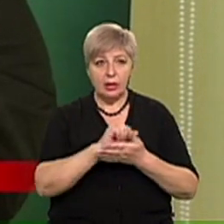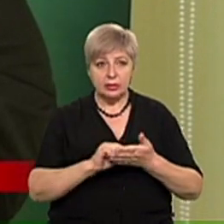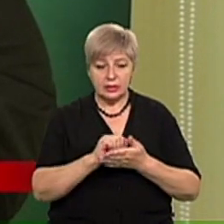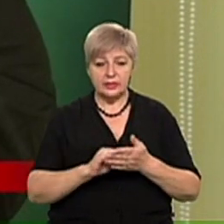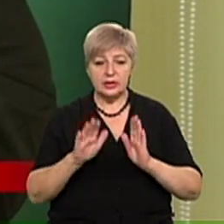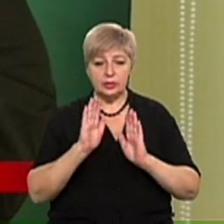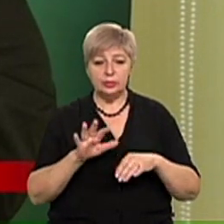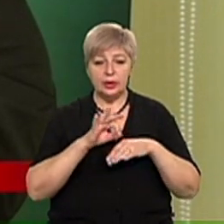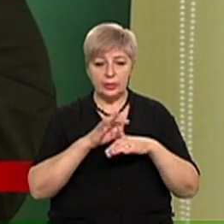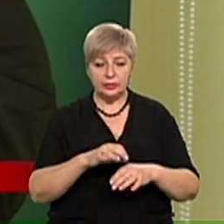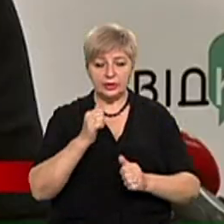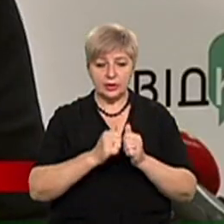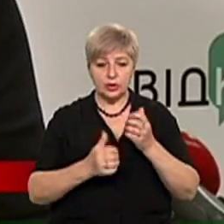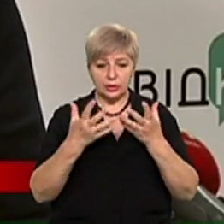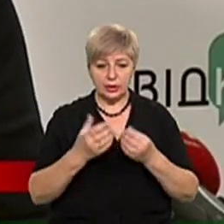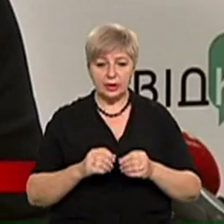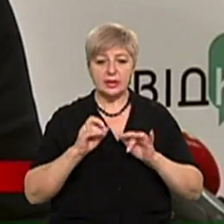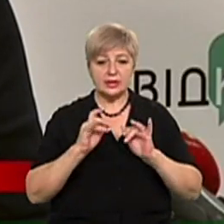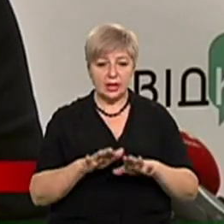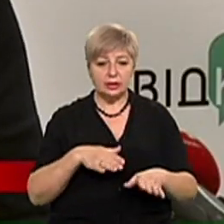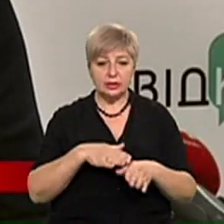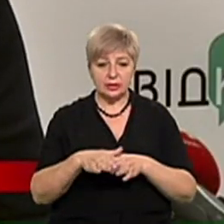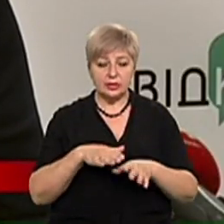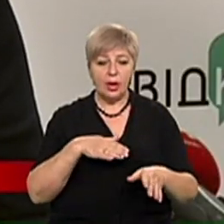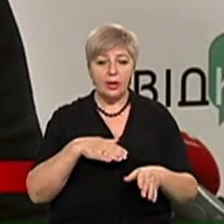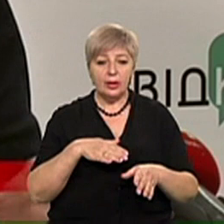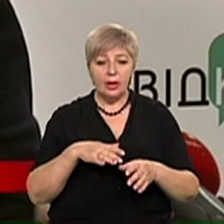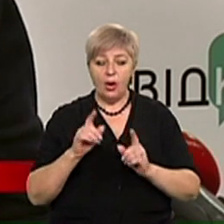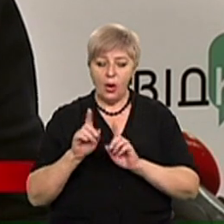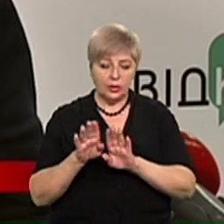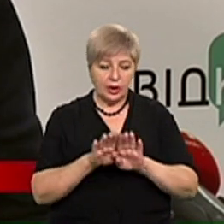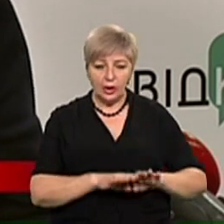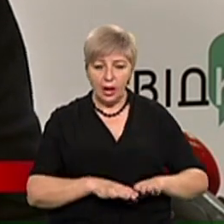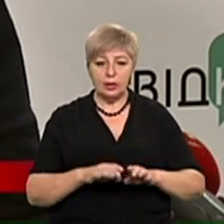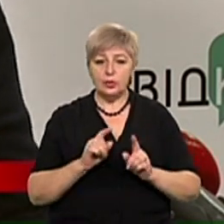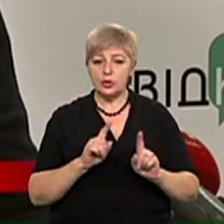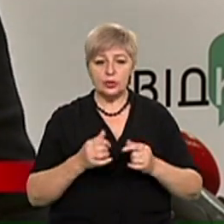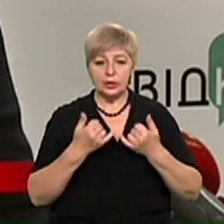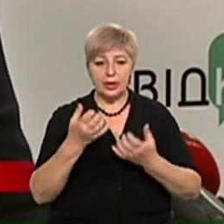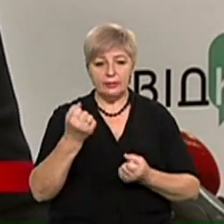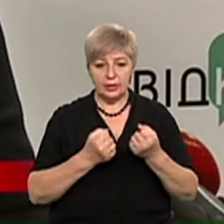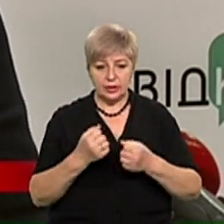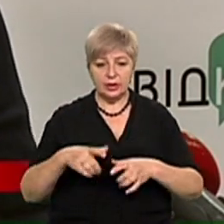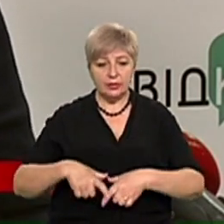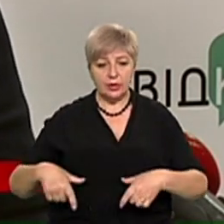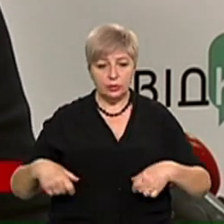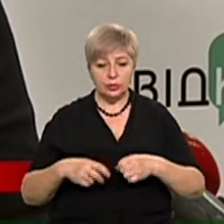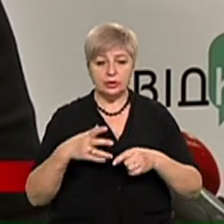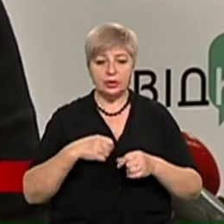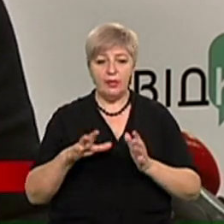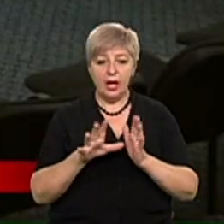буде проводитись щоденно. Заходи здійснюються повністю одинаково. Що для водіїв та кондукторів